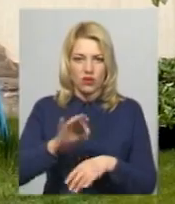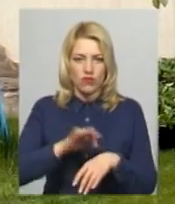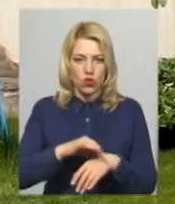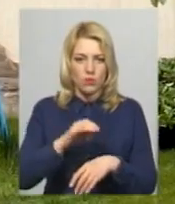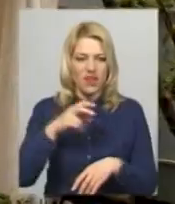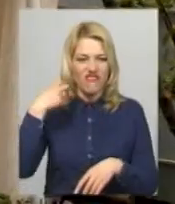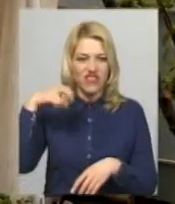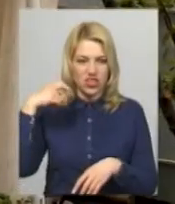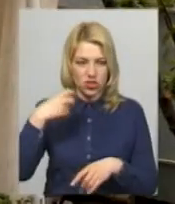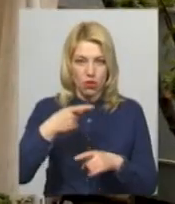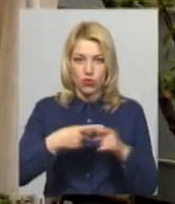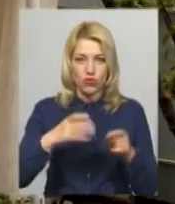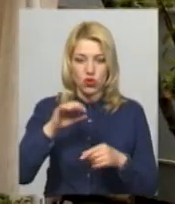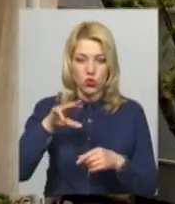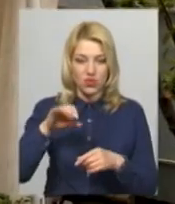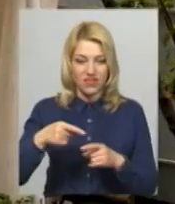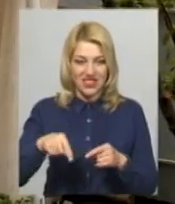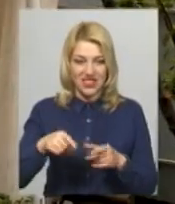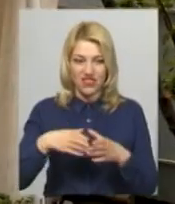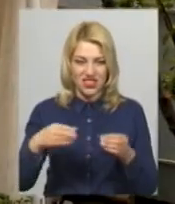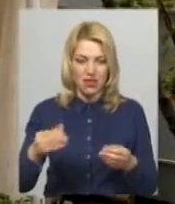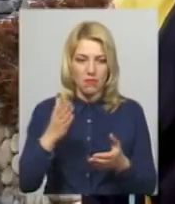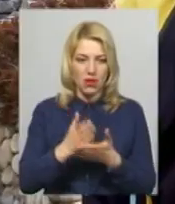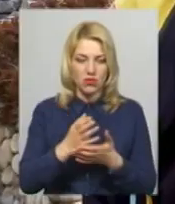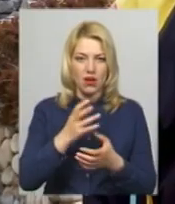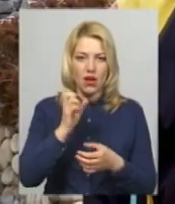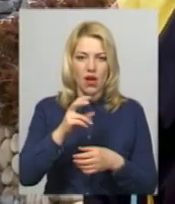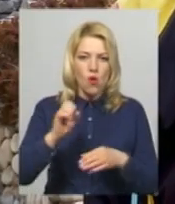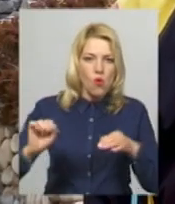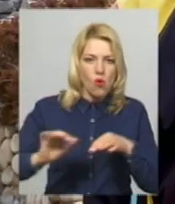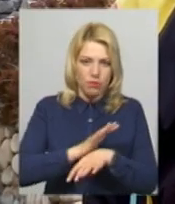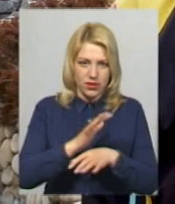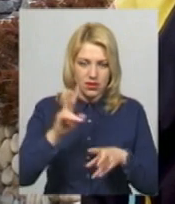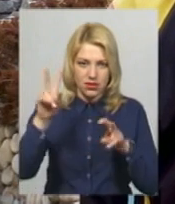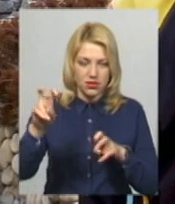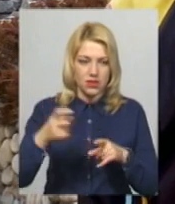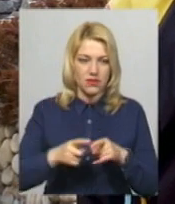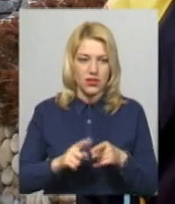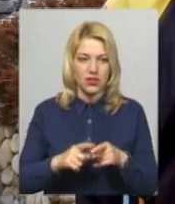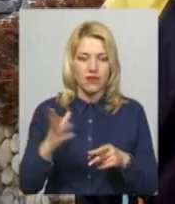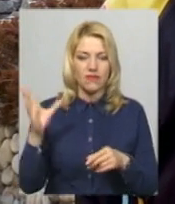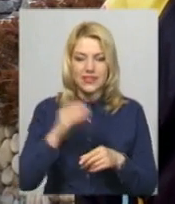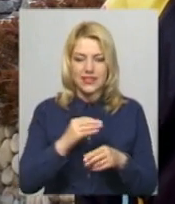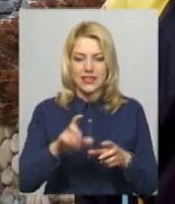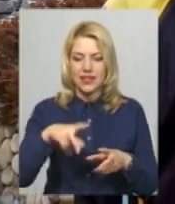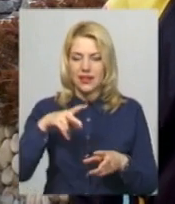половина сортів вишенці її весни також мають маніальні опіки. Зараз треба всі гілочки, які